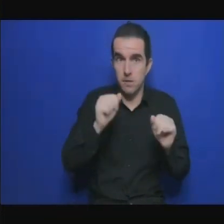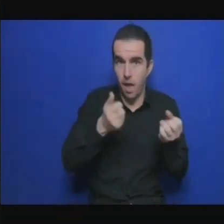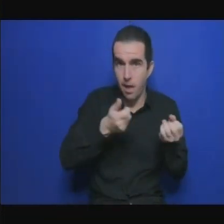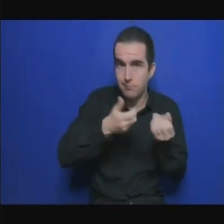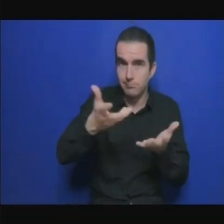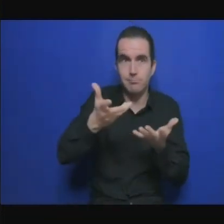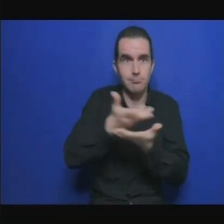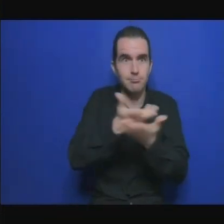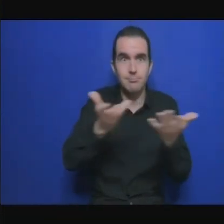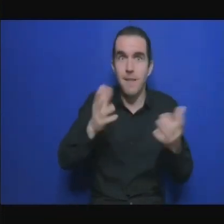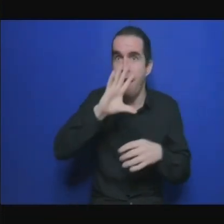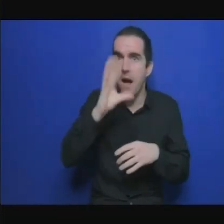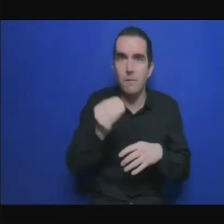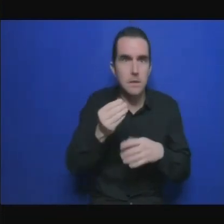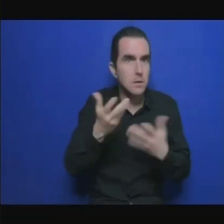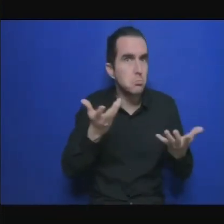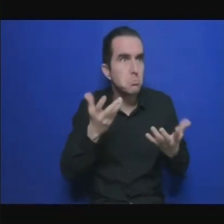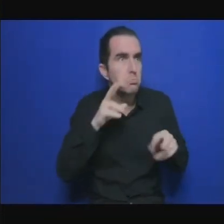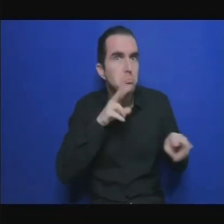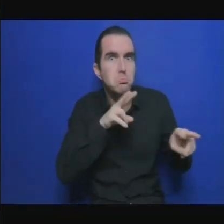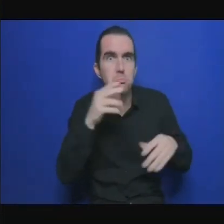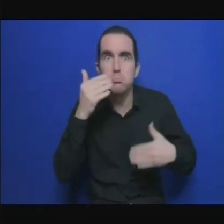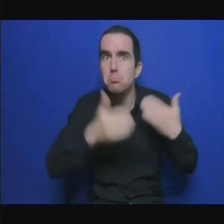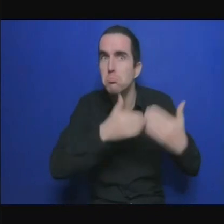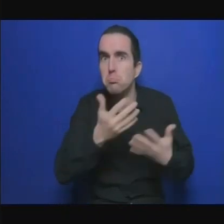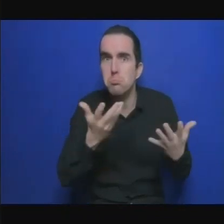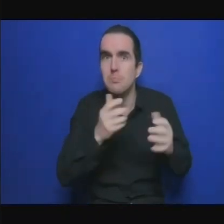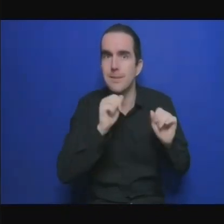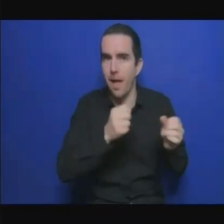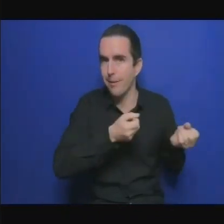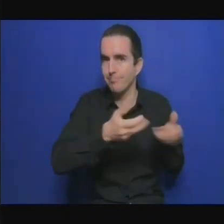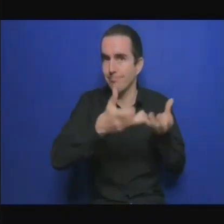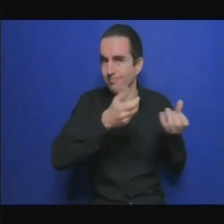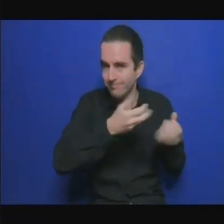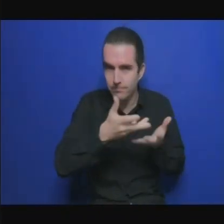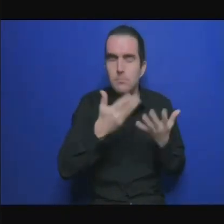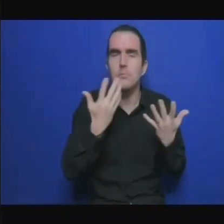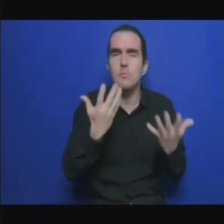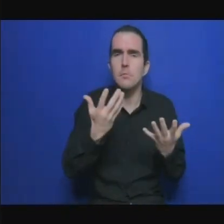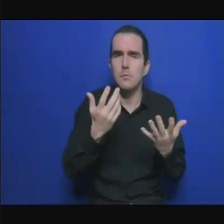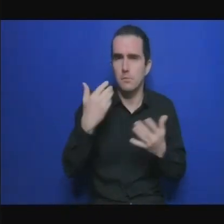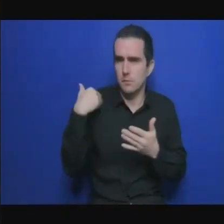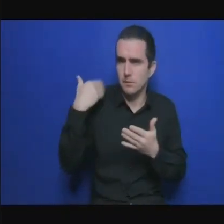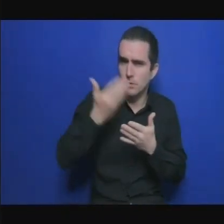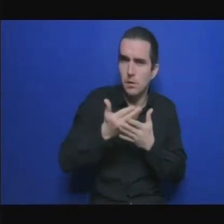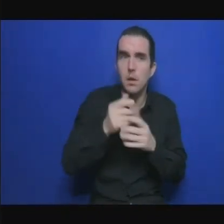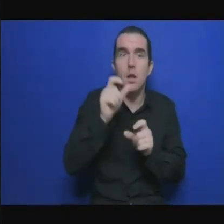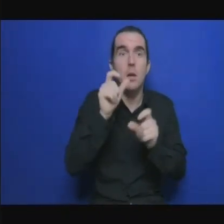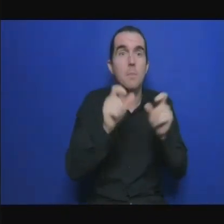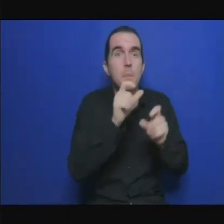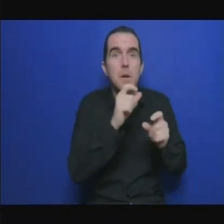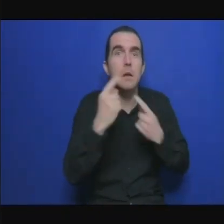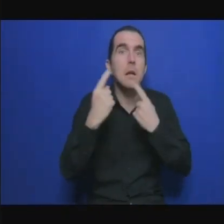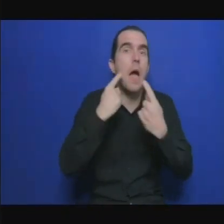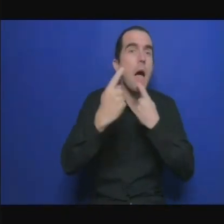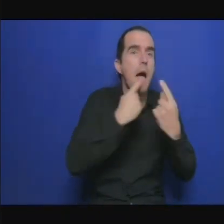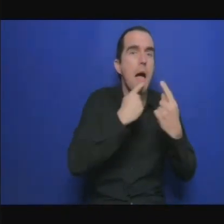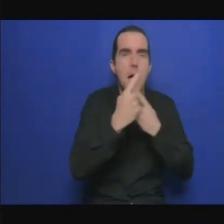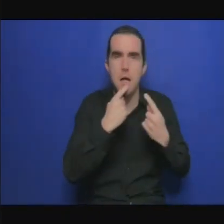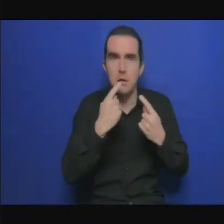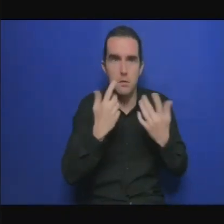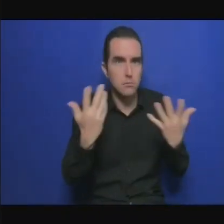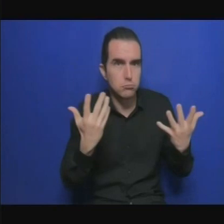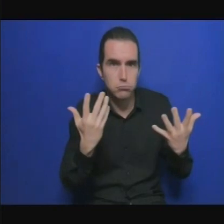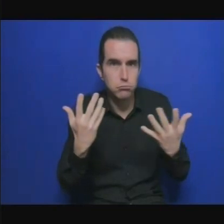ce qui sera convenu doit correspondre à notre contexte et enfin il faut aussi